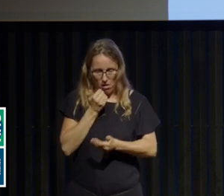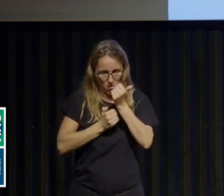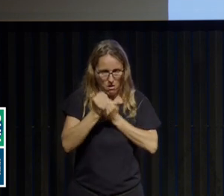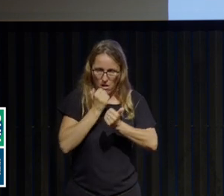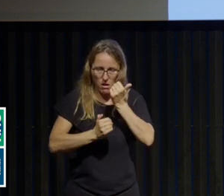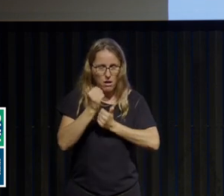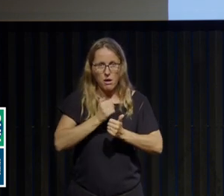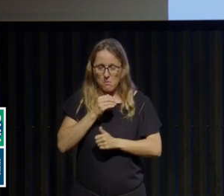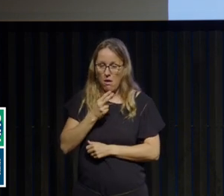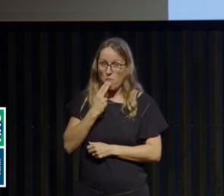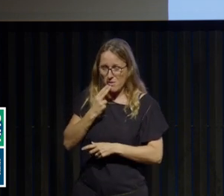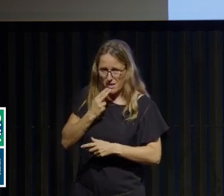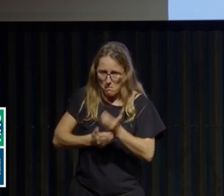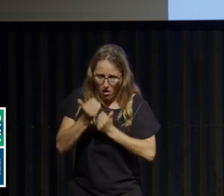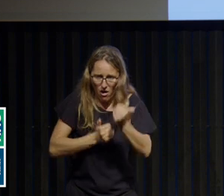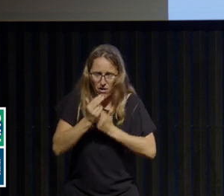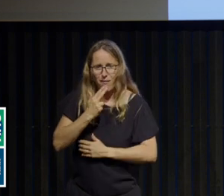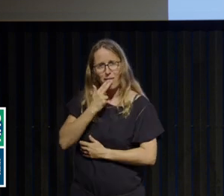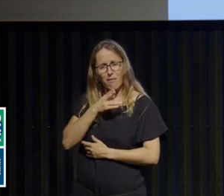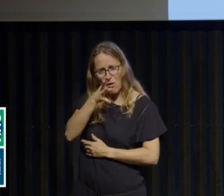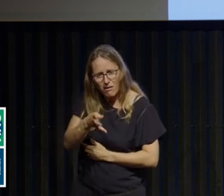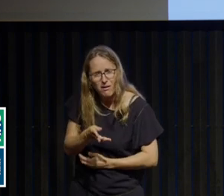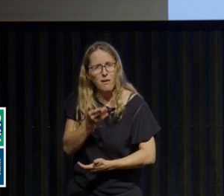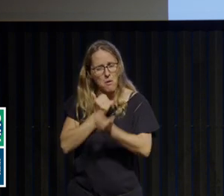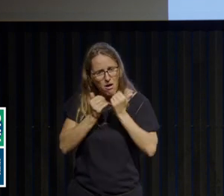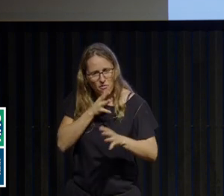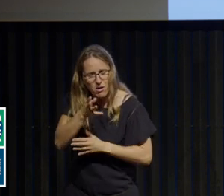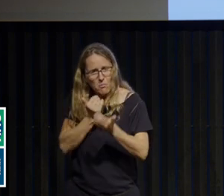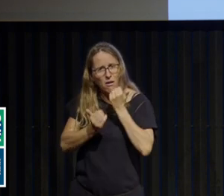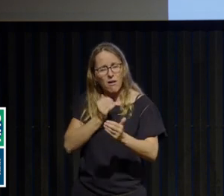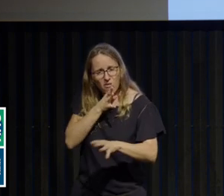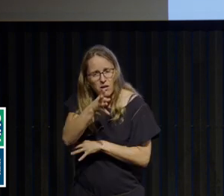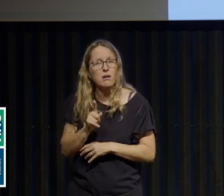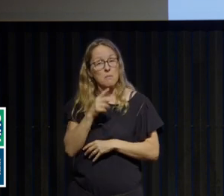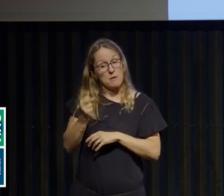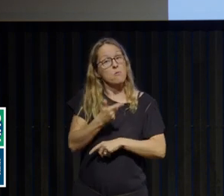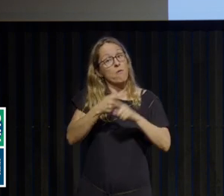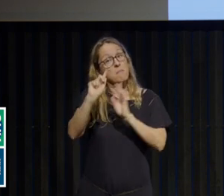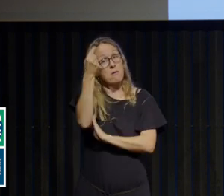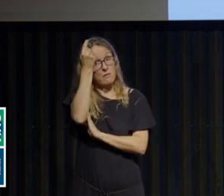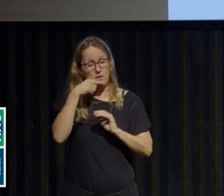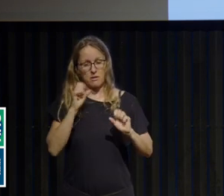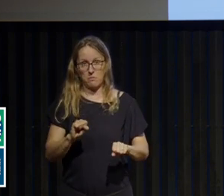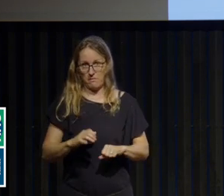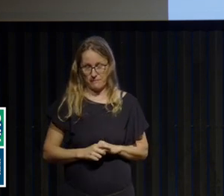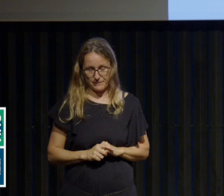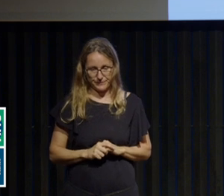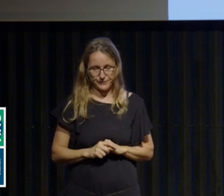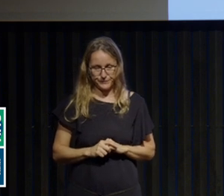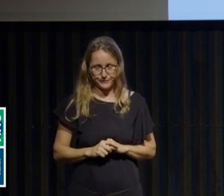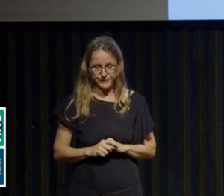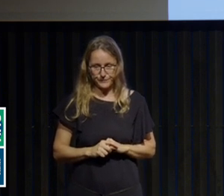crise suivie de vomissement, suivie d autre crise, voilà, plusieurs fois dans la journée, ce sont des choses qui peuvent se rencontrer.